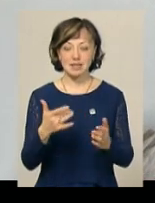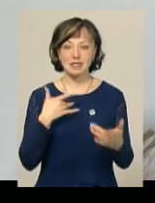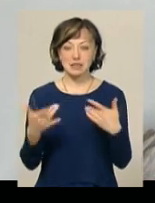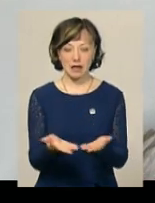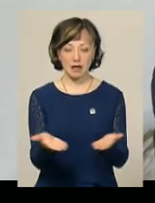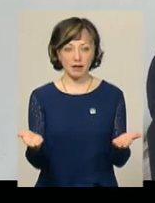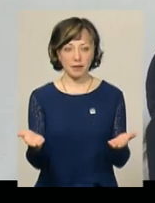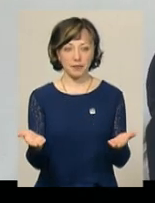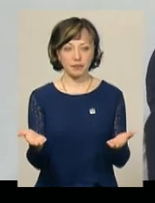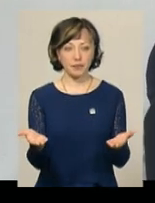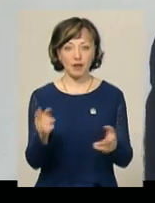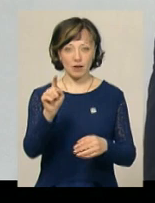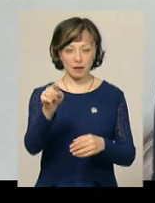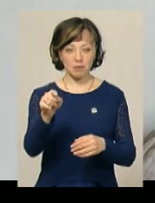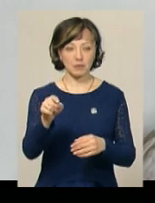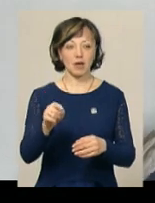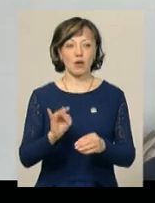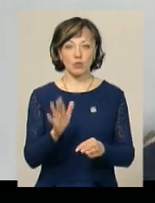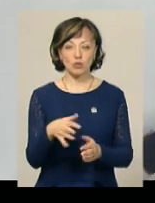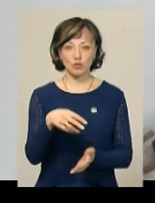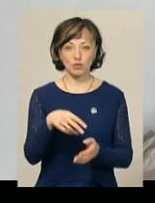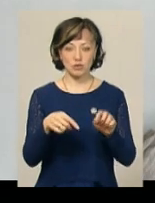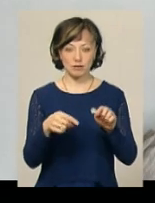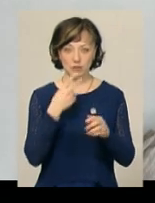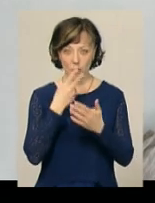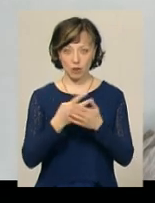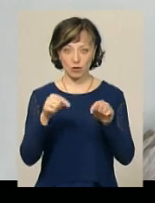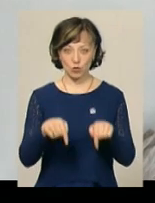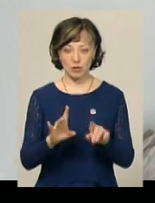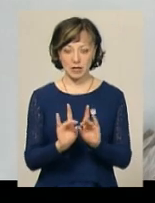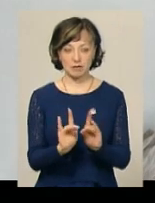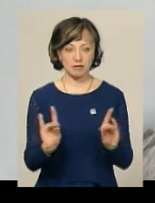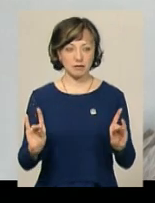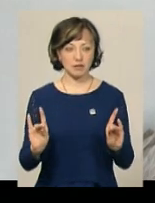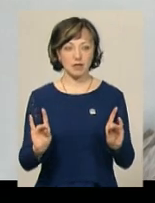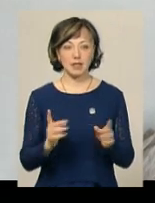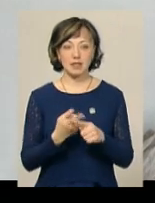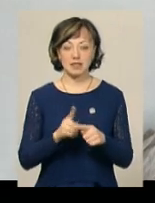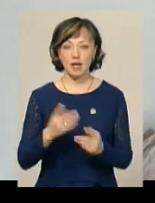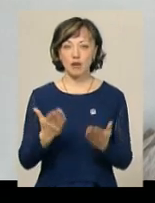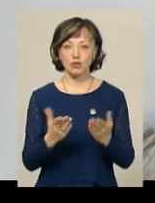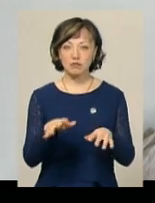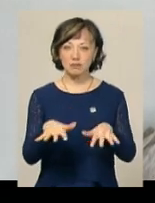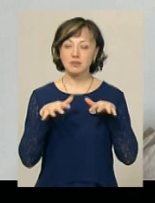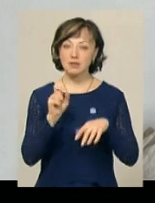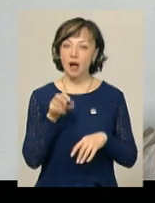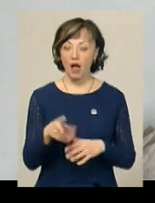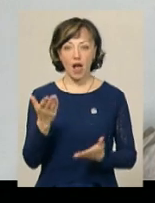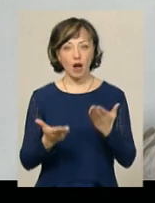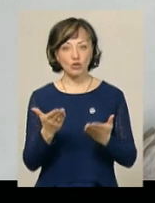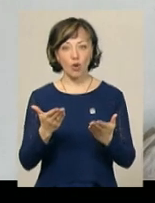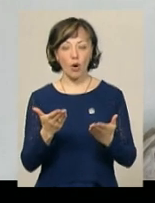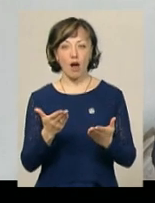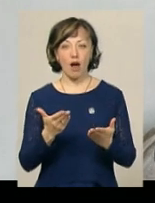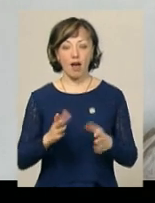у тому кінці. Тут будуть стояти стільчики, це у варіанті актова зала. Якщо буде